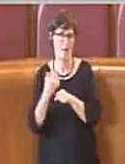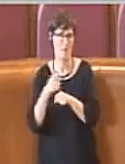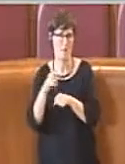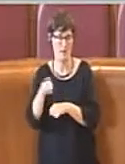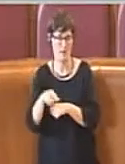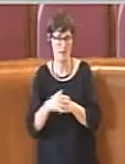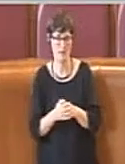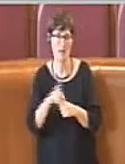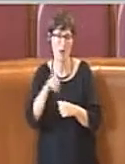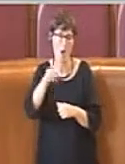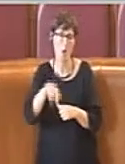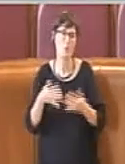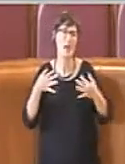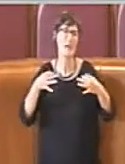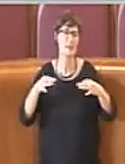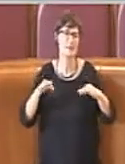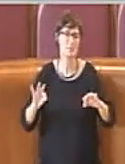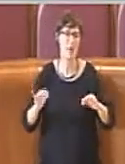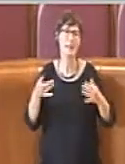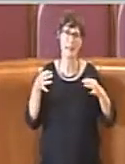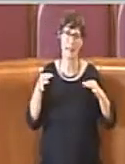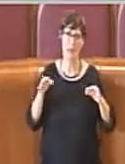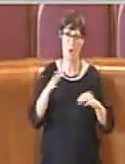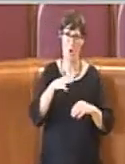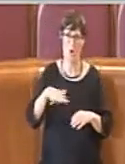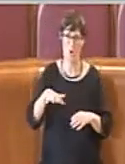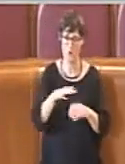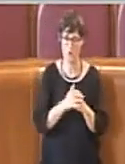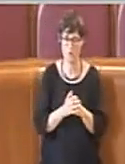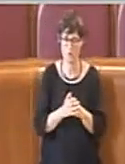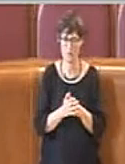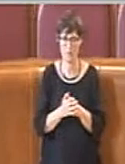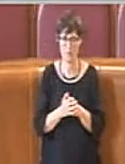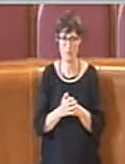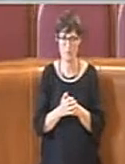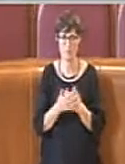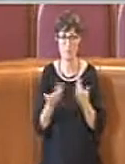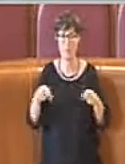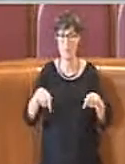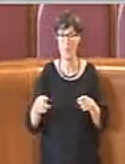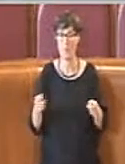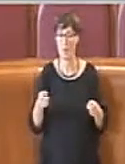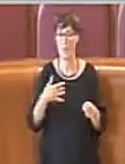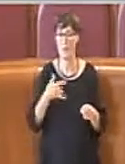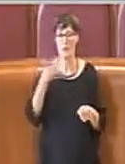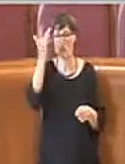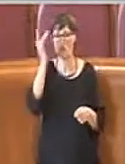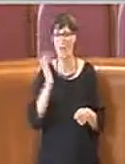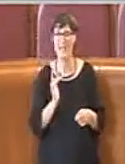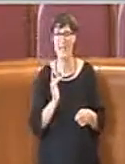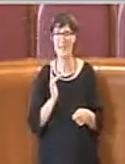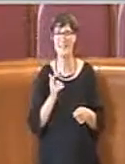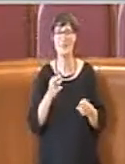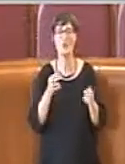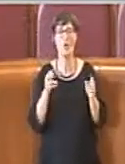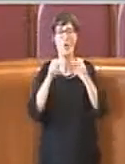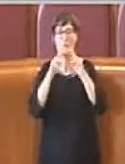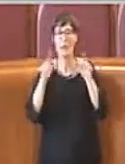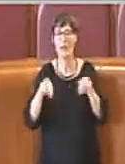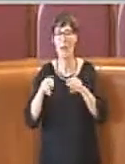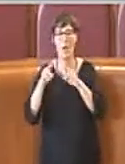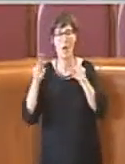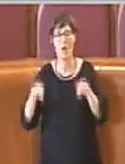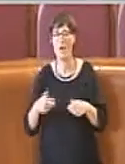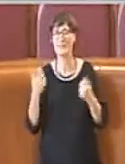'è un rischio chiusura per decine di migliaia di attività e perdita di 100.000 o 150.000 posti di